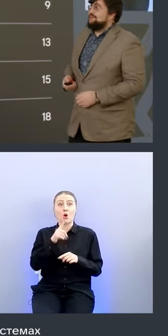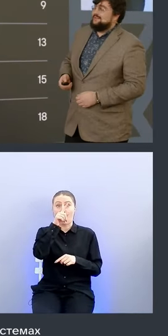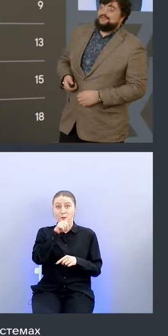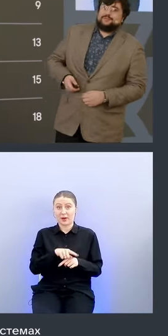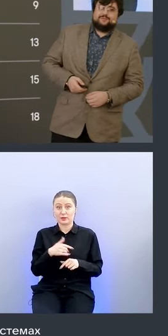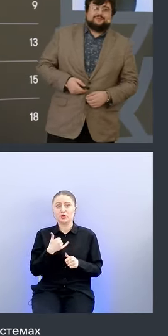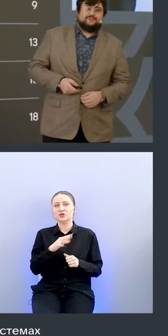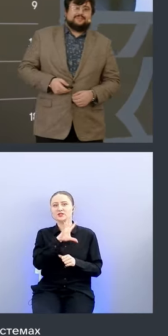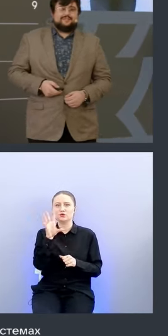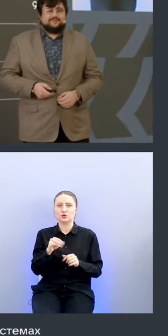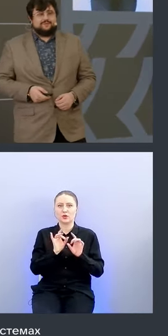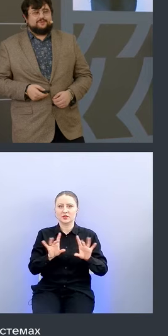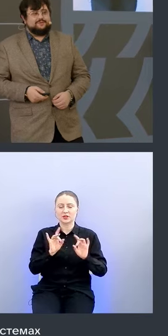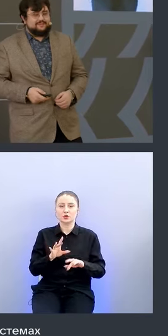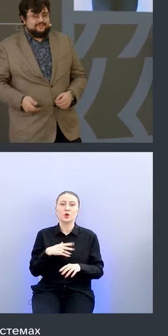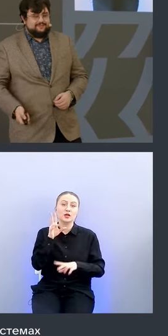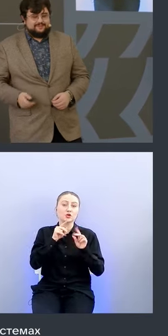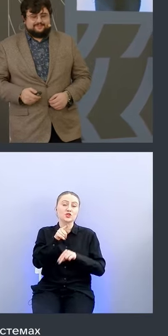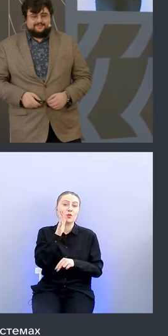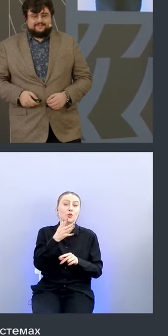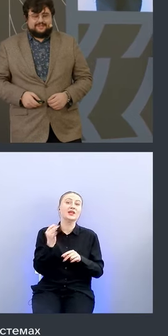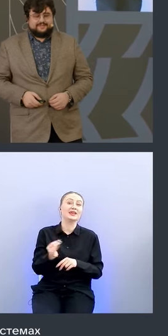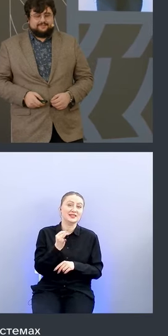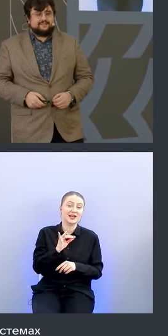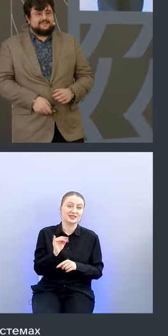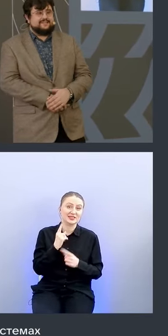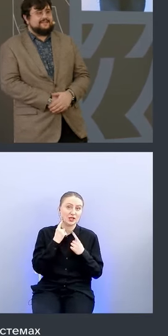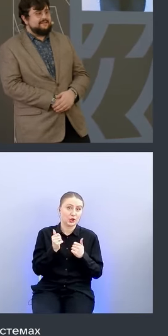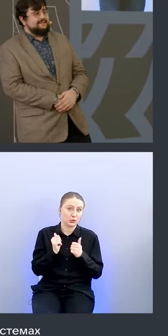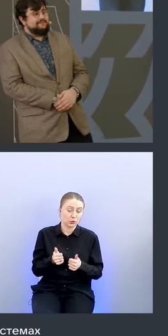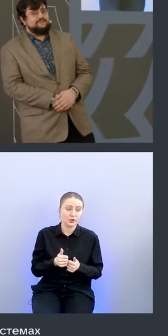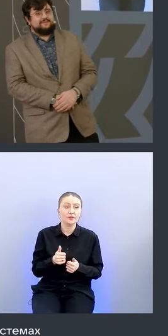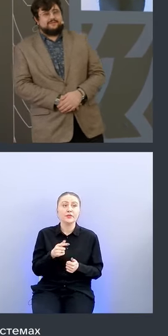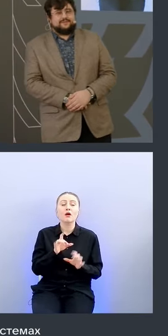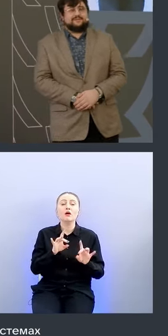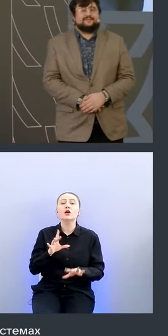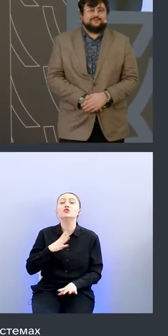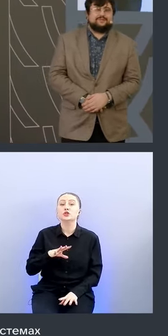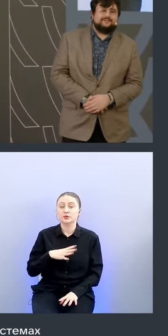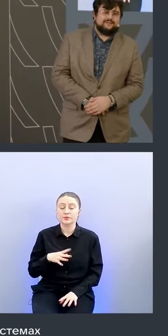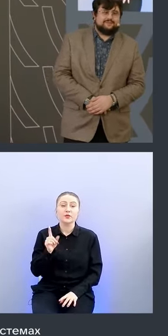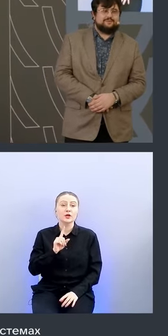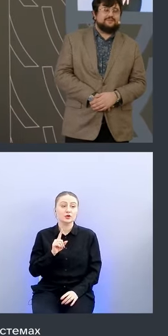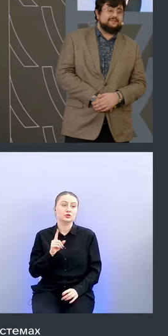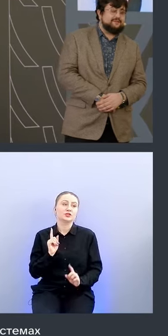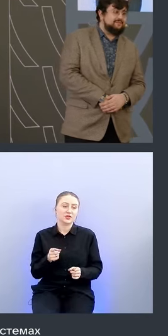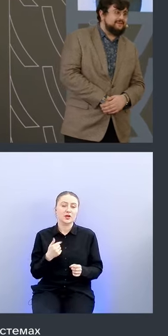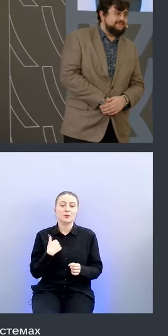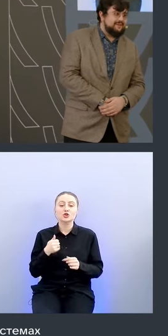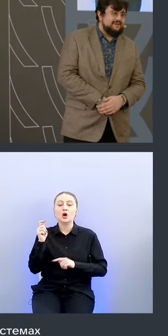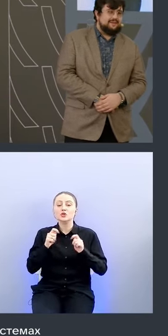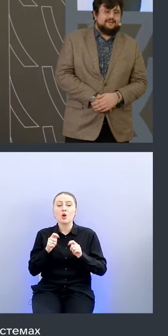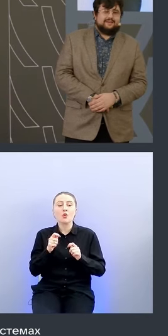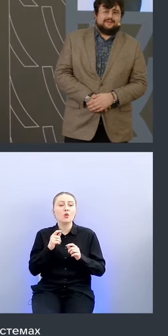расскажу и надеюсь что будет супер интересно и супер круто для чего я хотел бы это рассказать ну во первых мы сходим на конференции чтобы поделиться